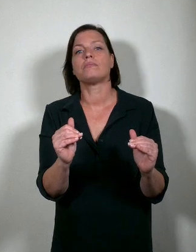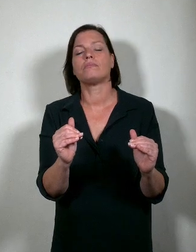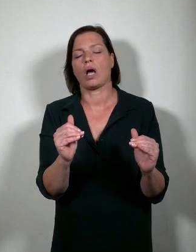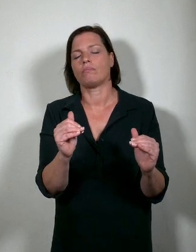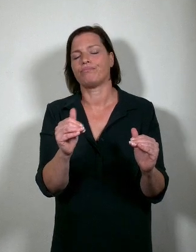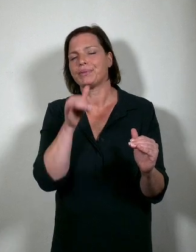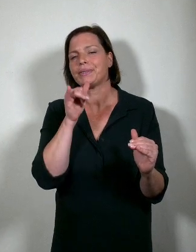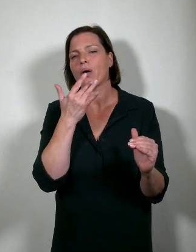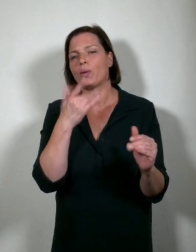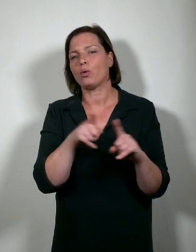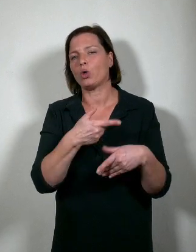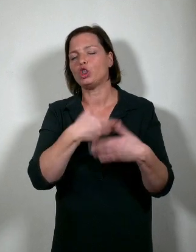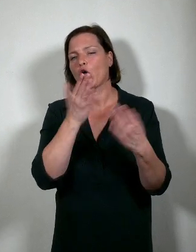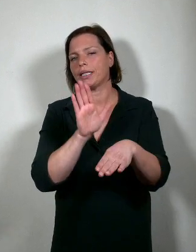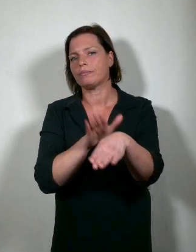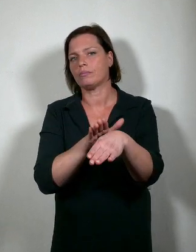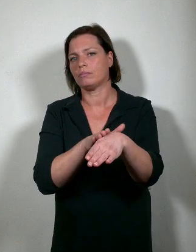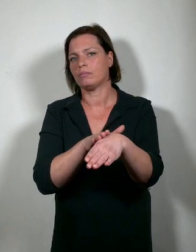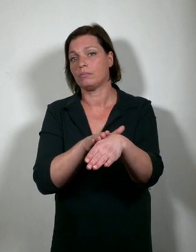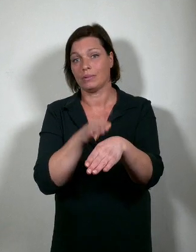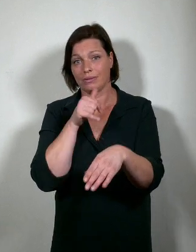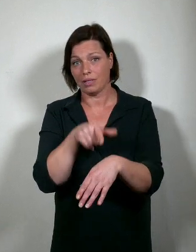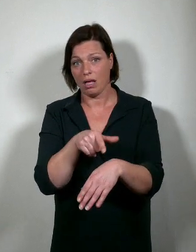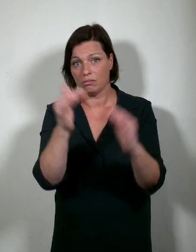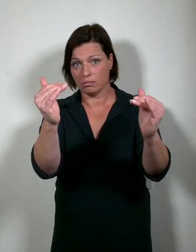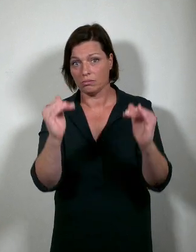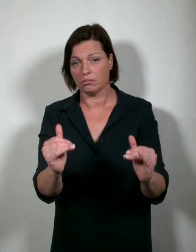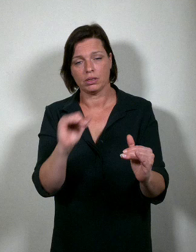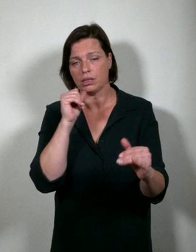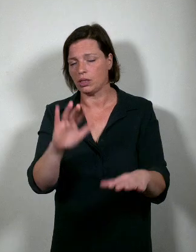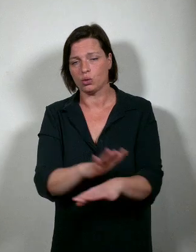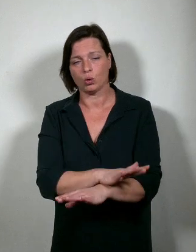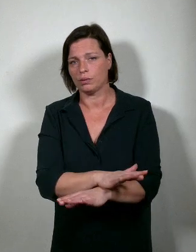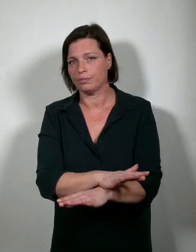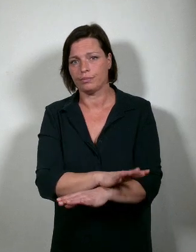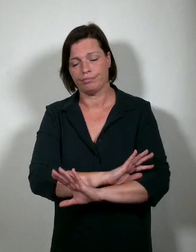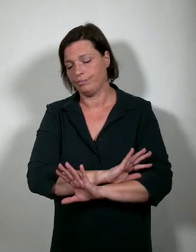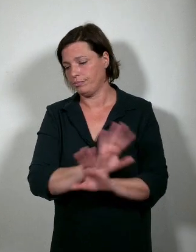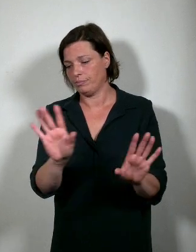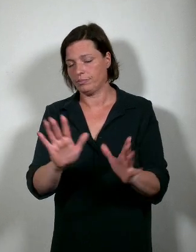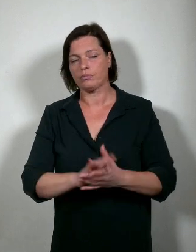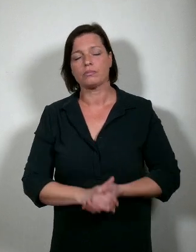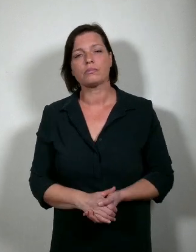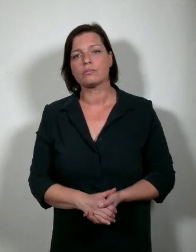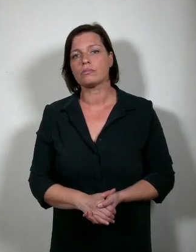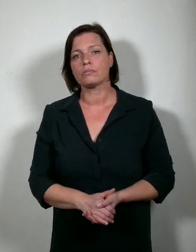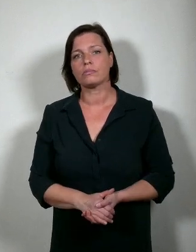duidelijk gezegd zijn. Dat gaan wij niet doen. Wij zullen geen latten lager leggen.